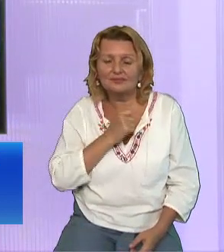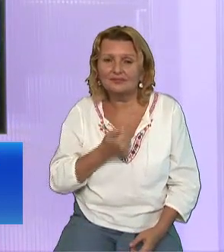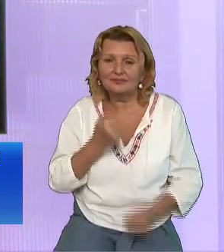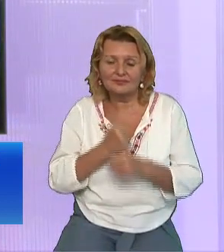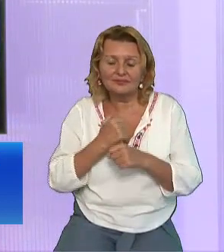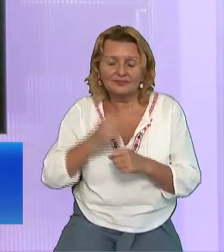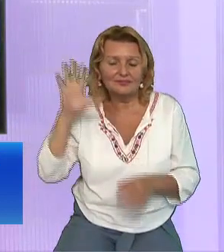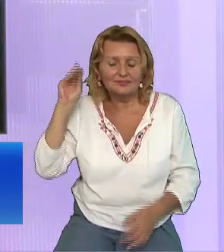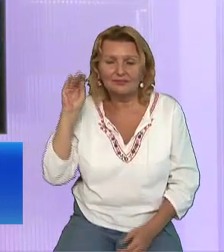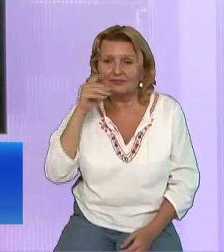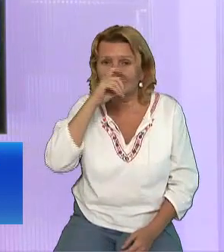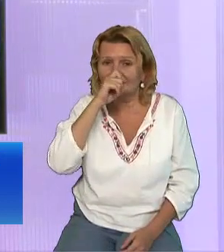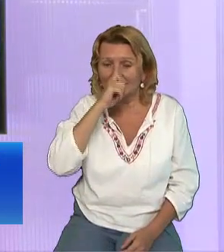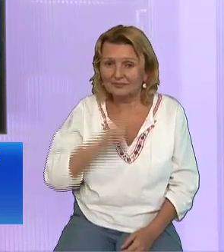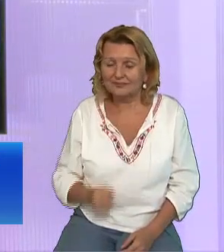Indiferent ce